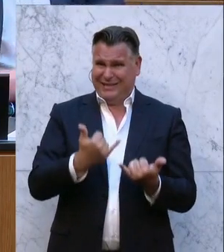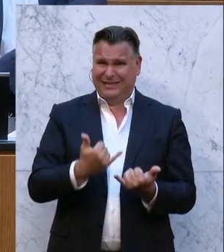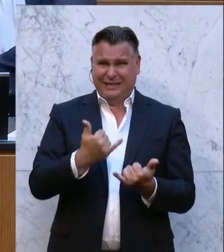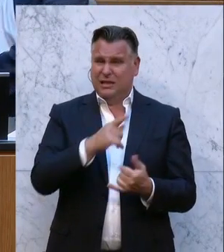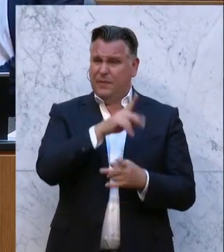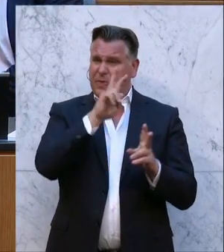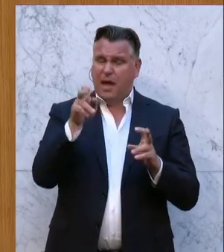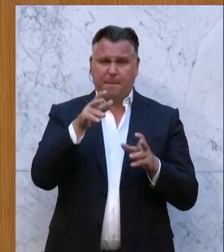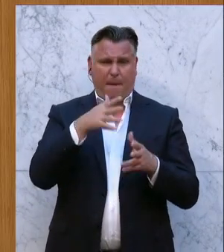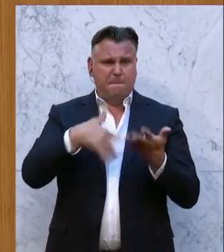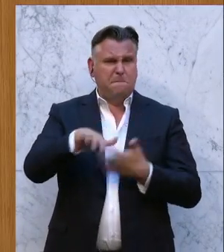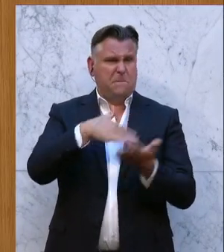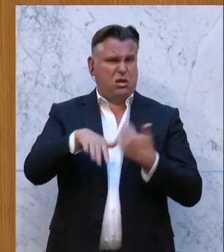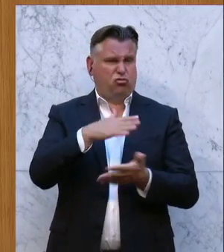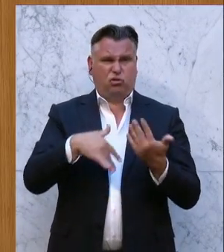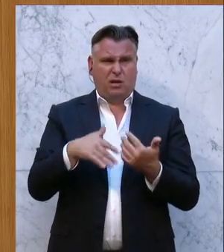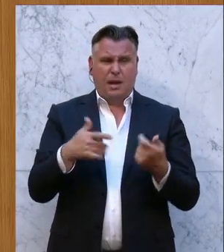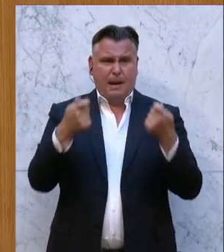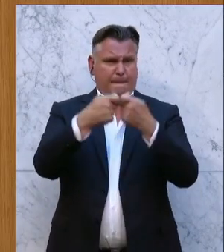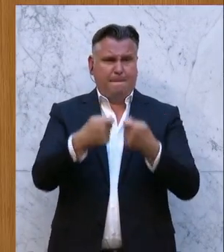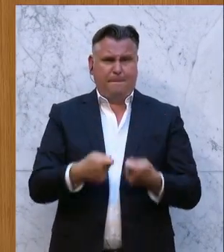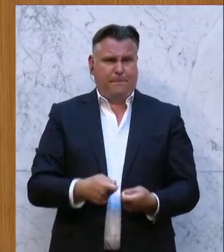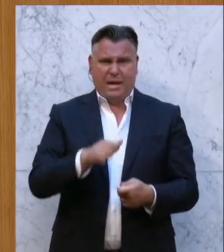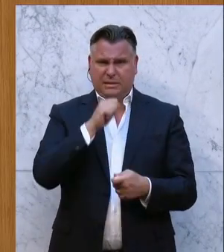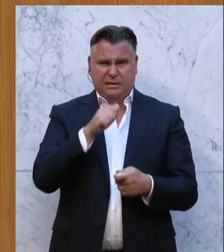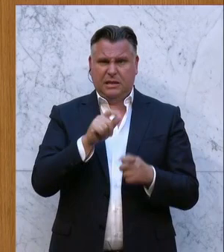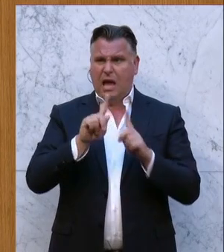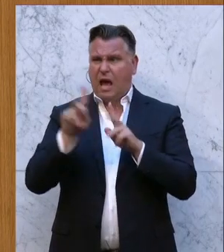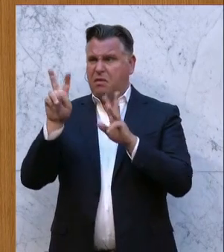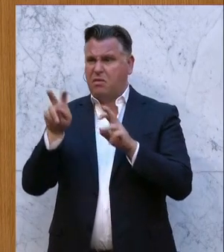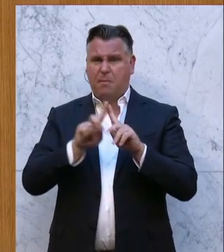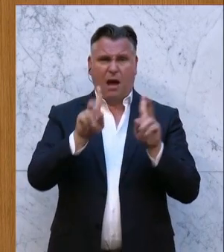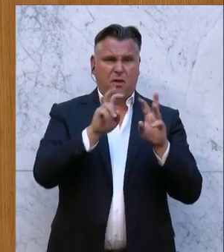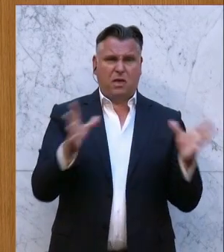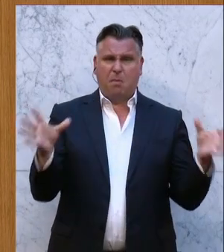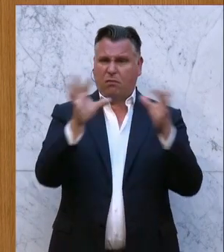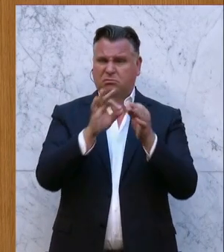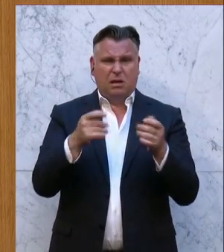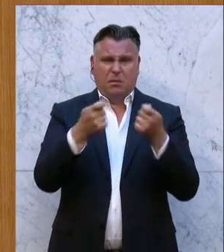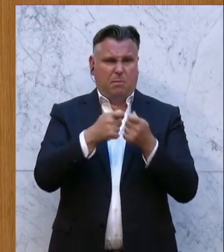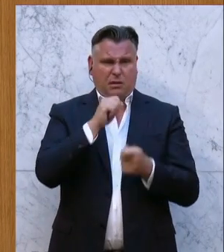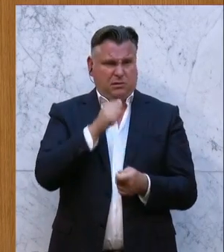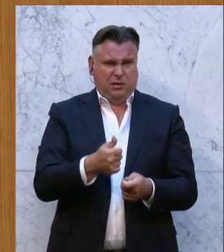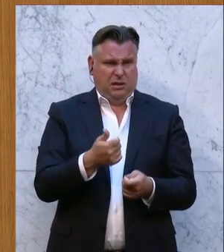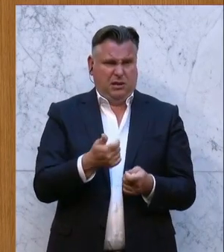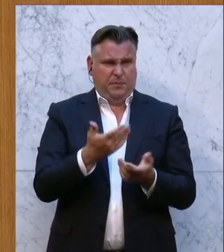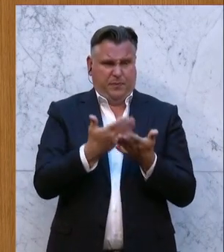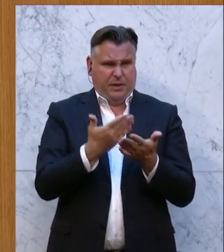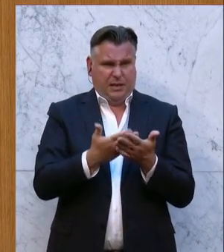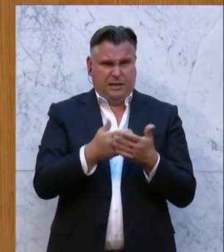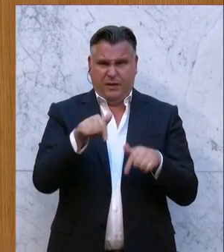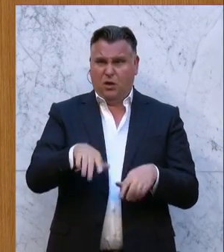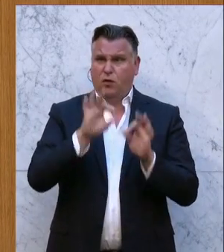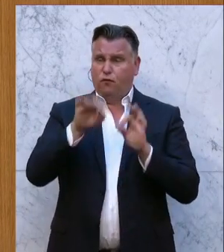zusammengehören. Sie jungtimieren Dinge, die miteinander nichts zu tun haben. Sie jungtimieren Dinge, die diesem